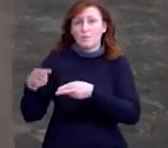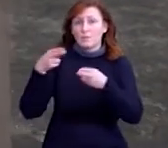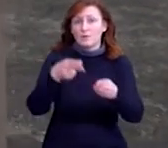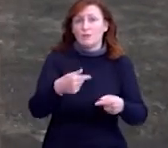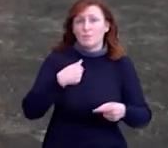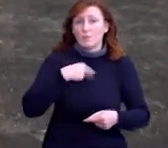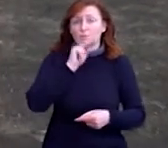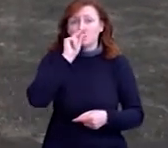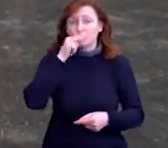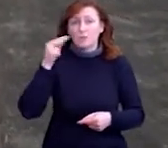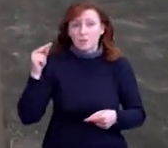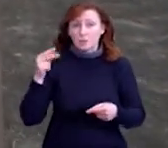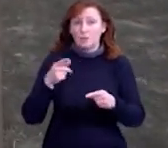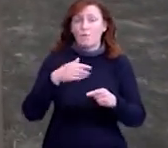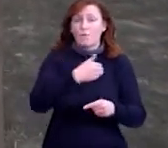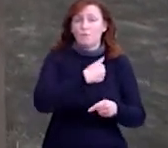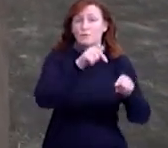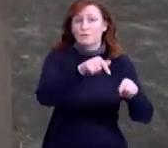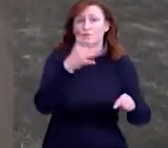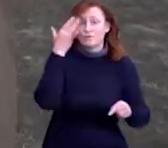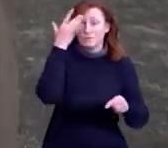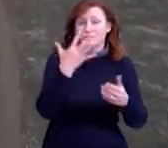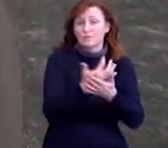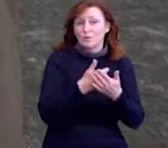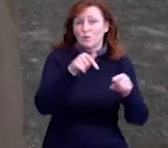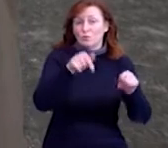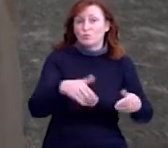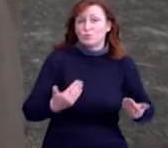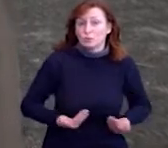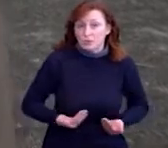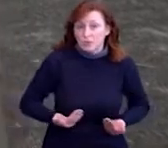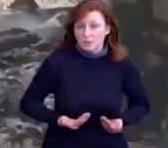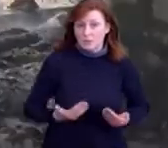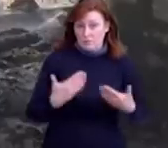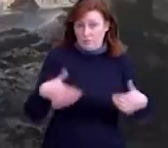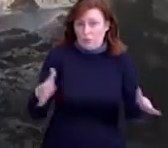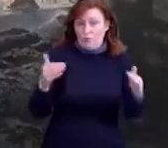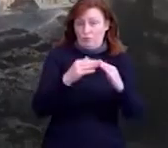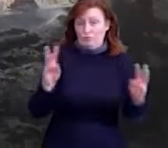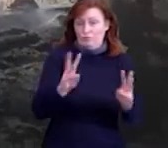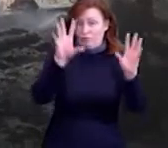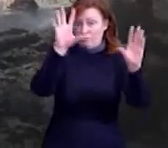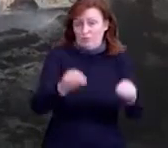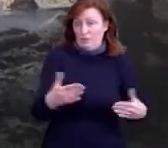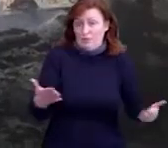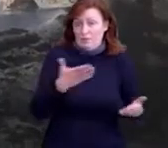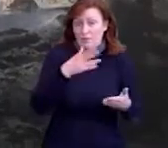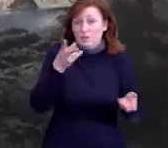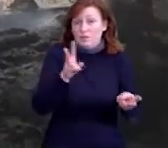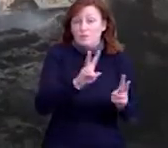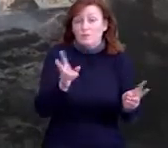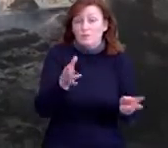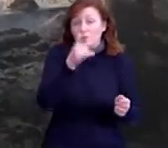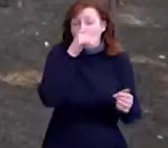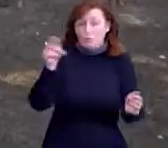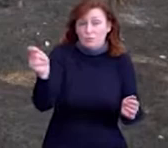хотів тут приїжджати і жити. Ну, і вже ж нікуди приїжджати, ніде жити. А яка причина пожежі? Підпал